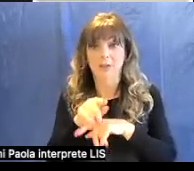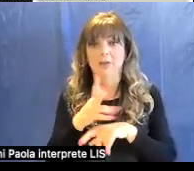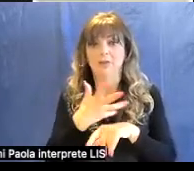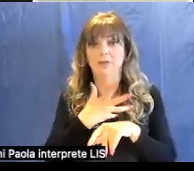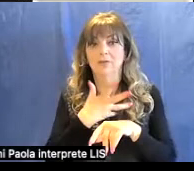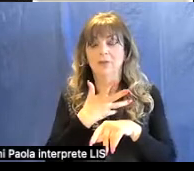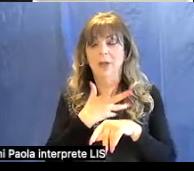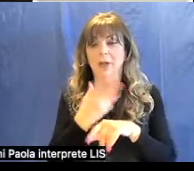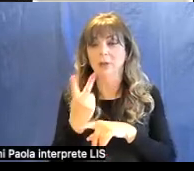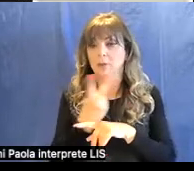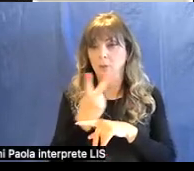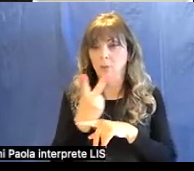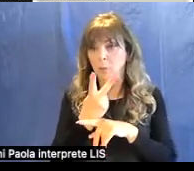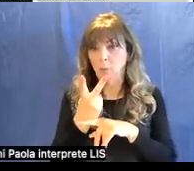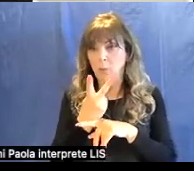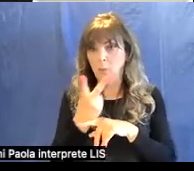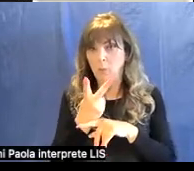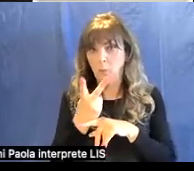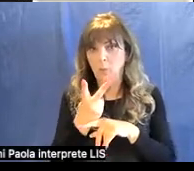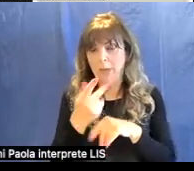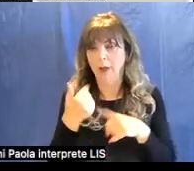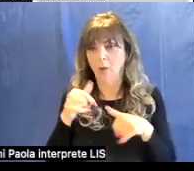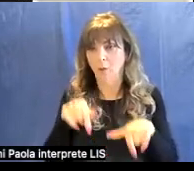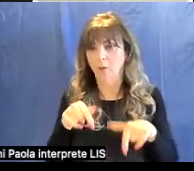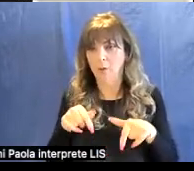registri alla villa tuttora.